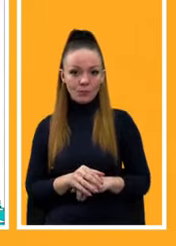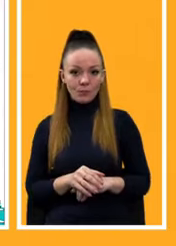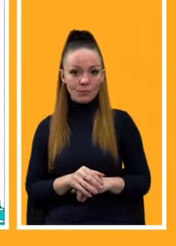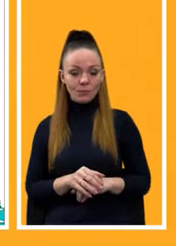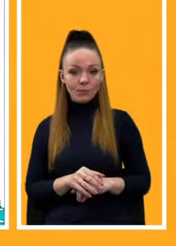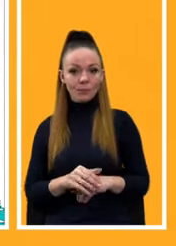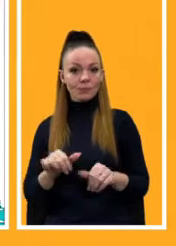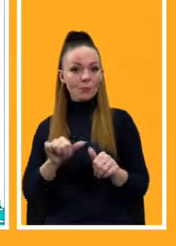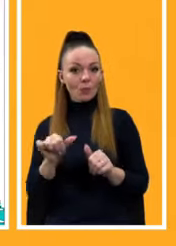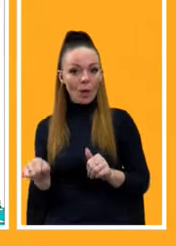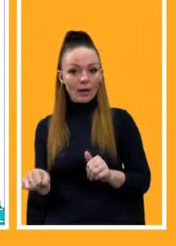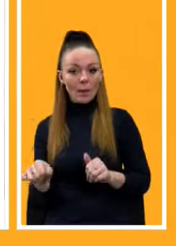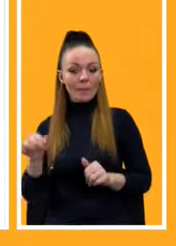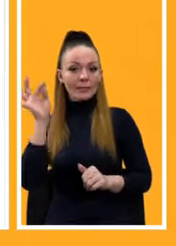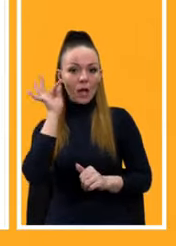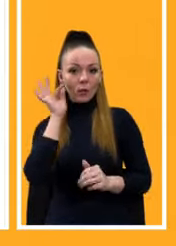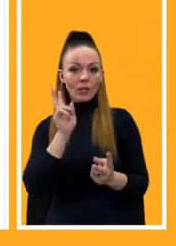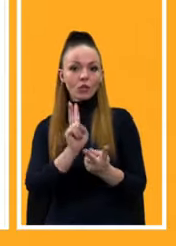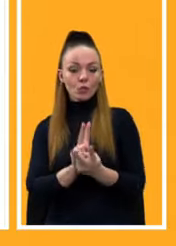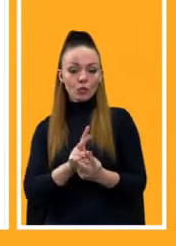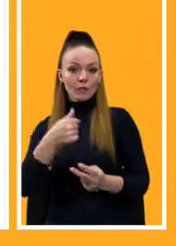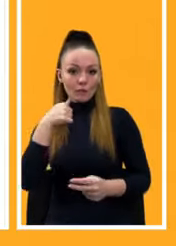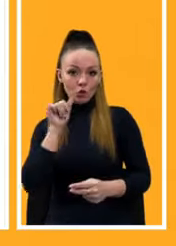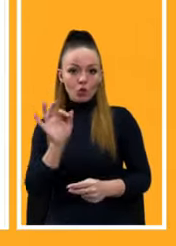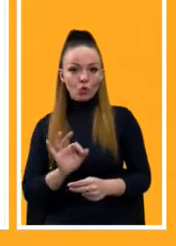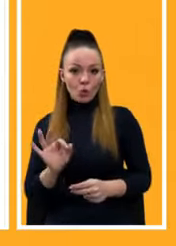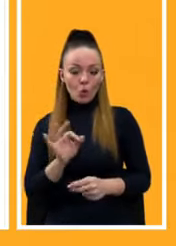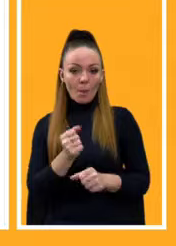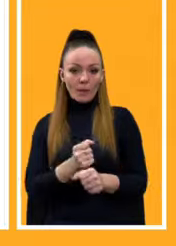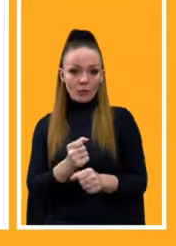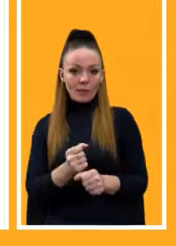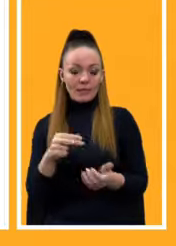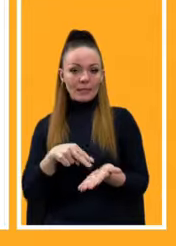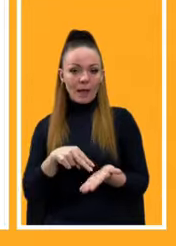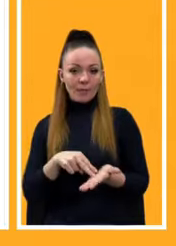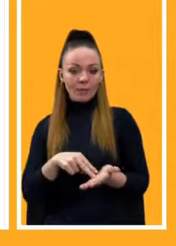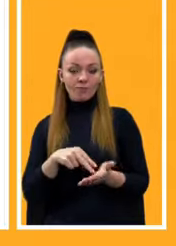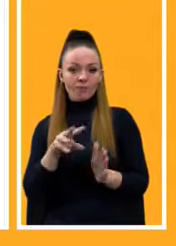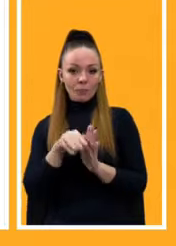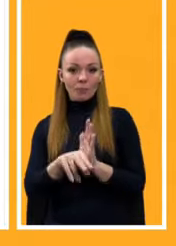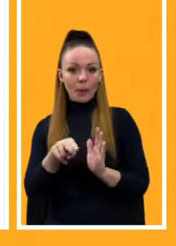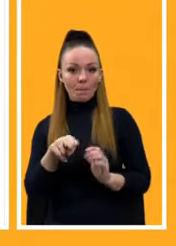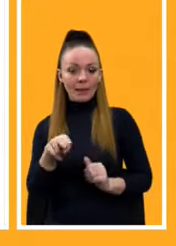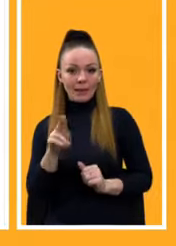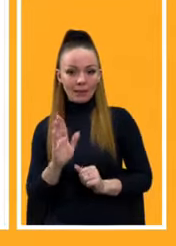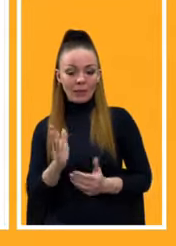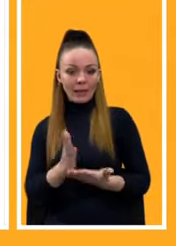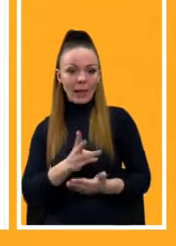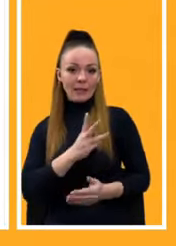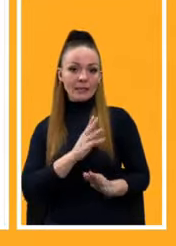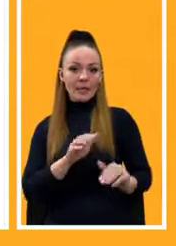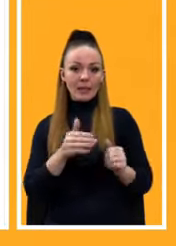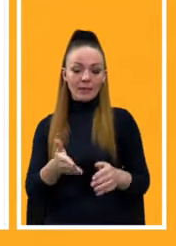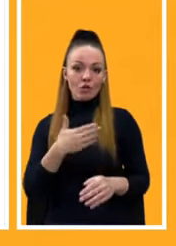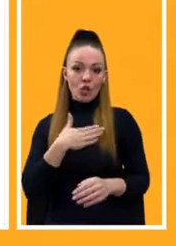Окремо, так згадувала зустріч щора щодо опрацювання ставки запровадження ПДВ. Є ініціатива від наших народних депутатів,